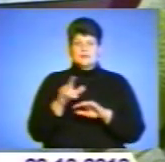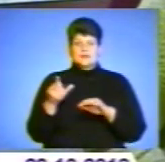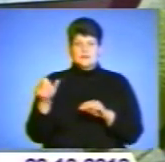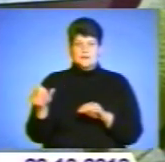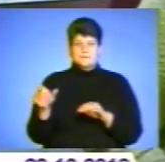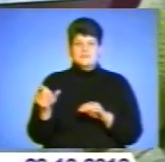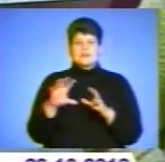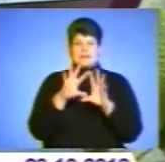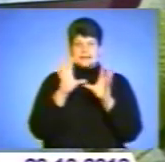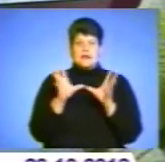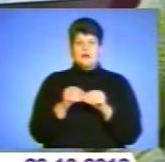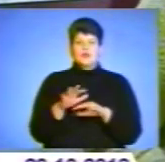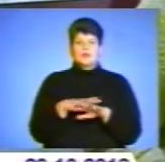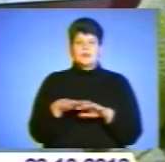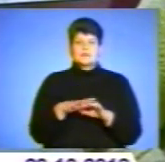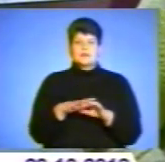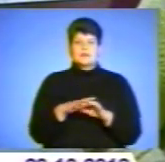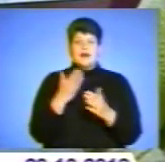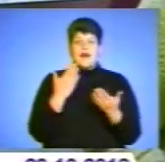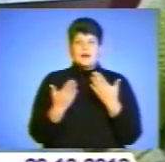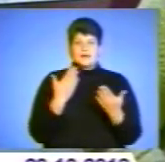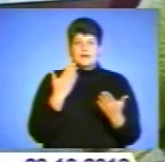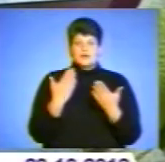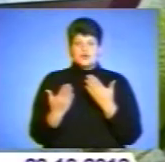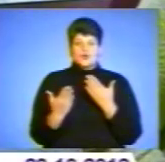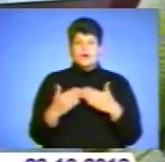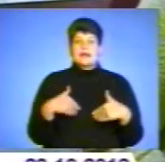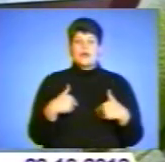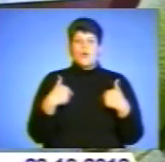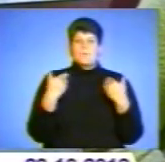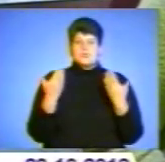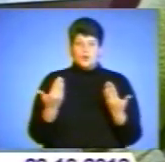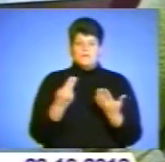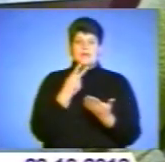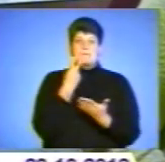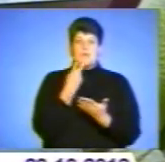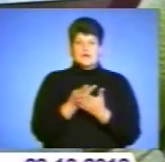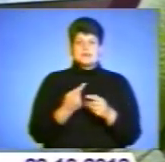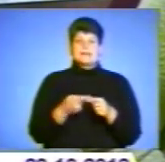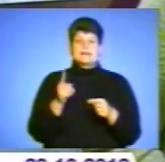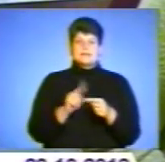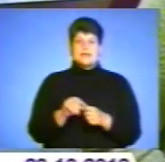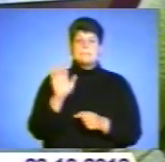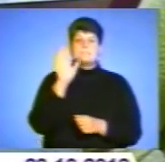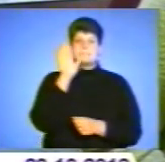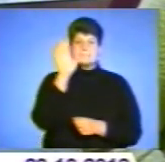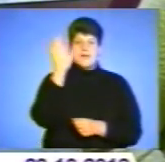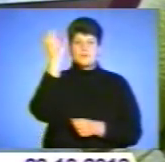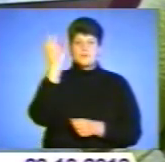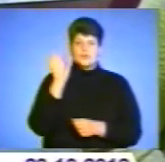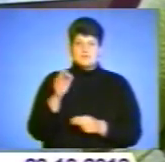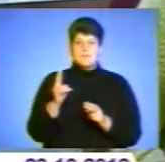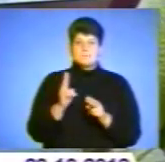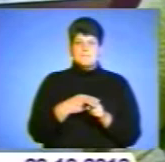з загального населення. Але якщо рекомендований показник – це 5% без донорів і